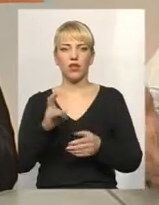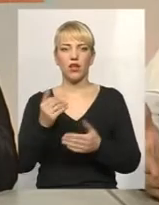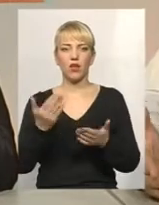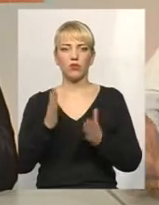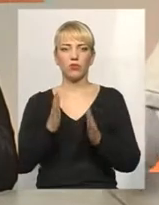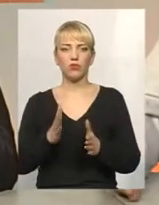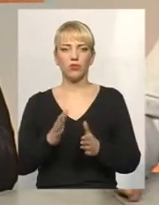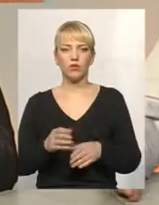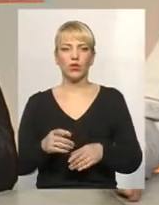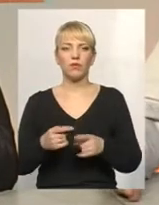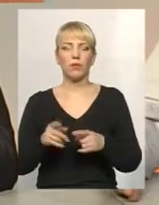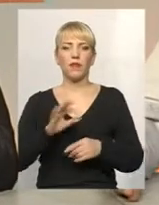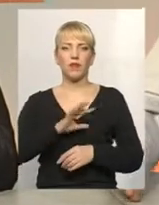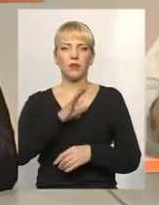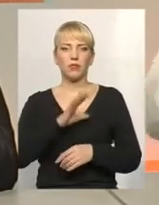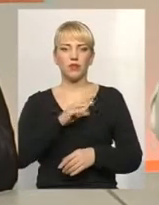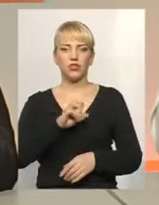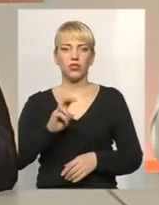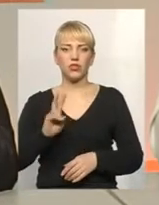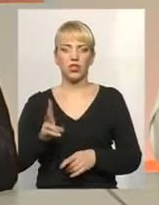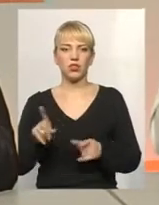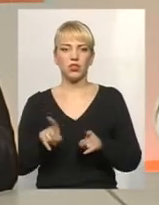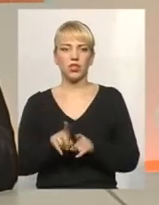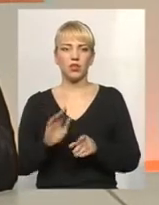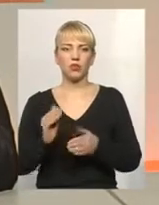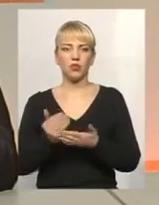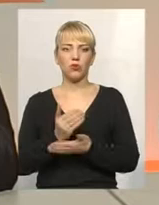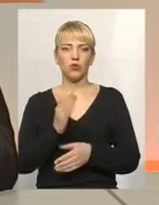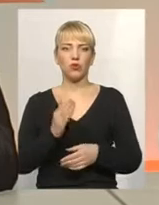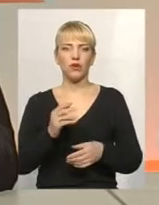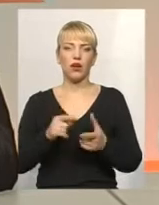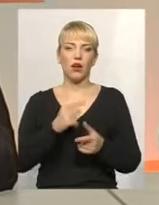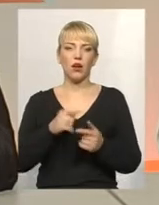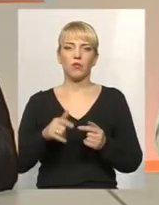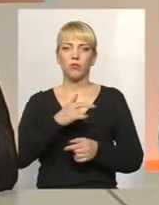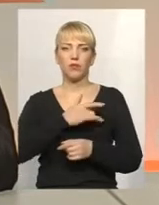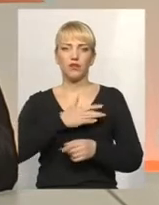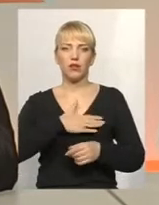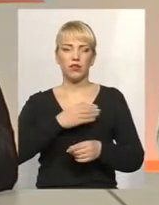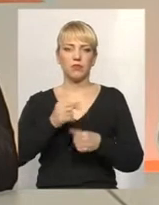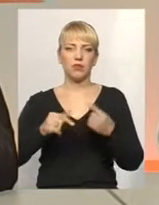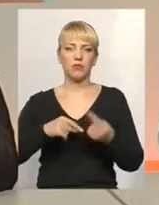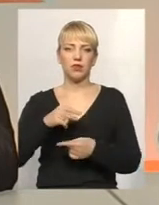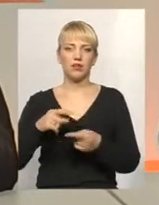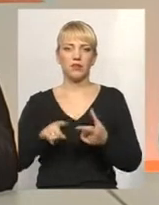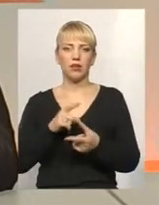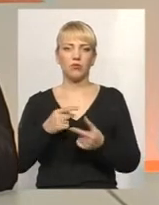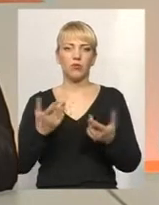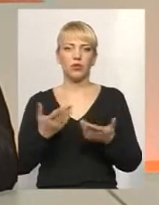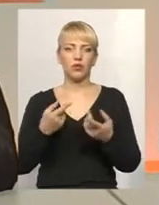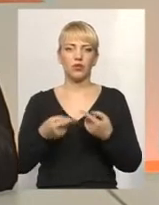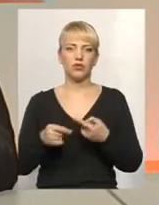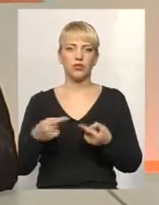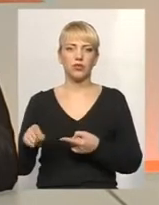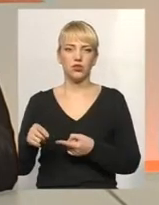як будуть колишні жеки, і нові можуть бути. Або приватні підприємці, або якісь інші